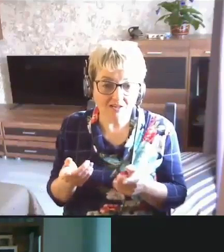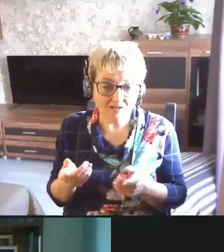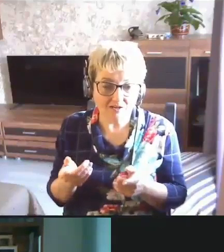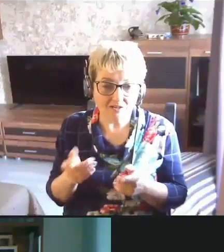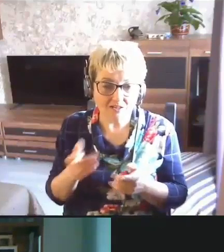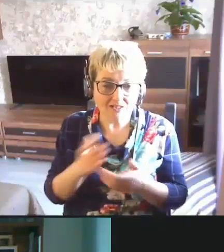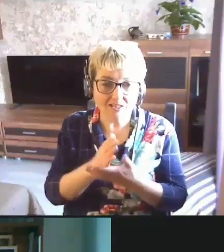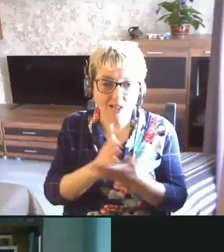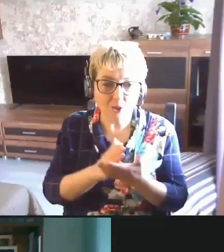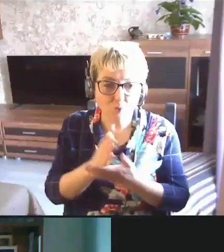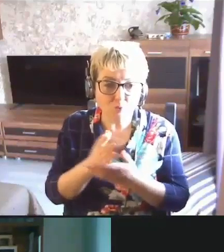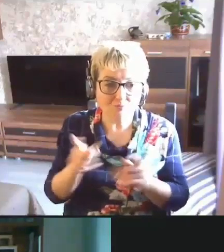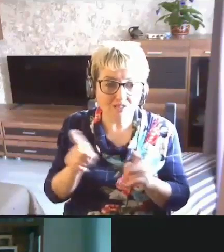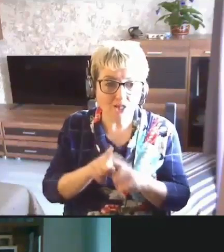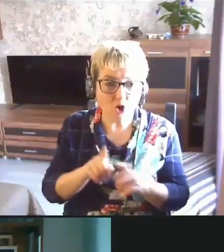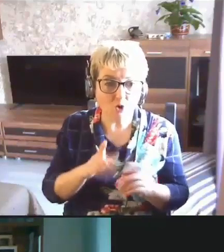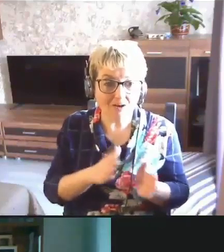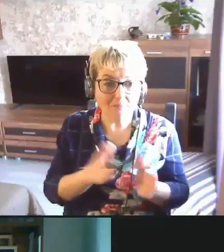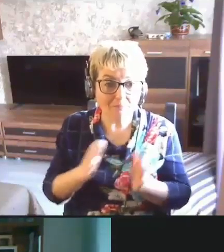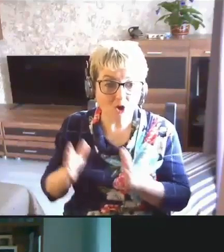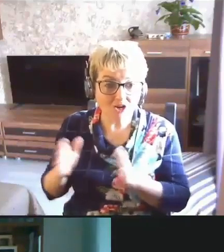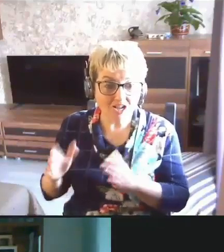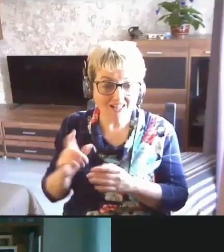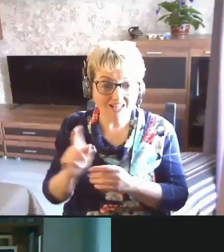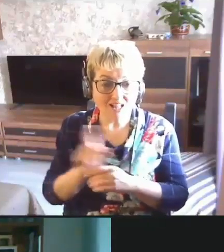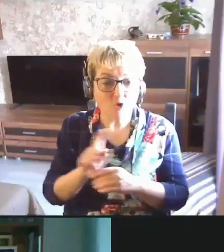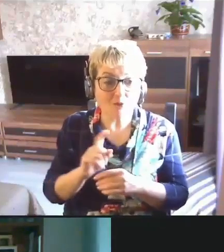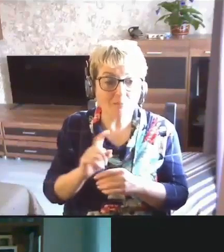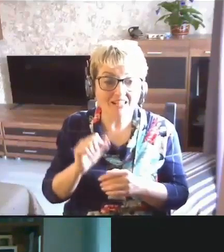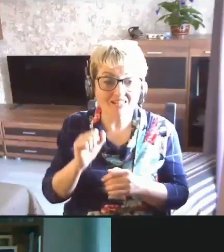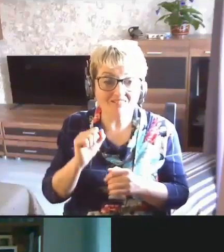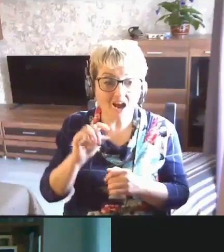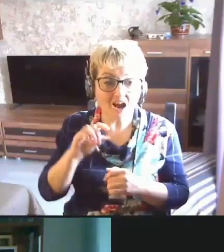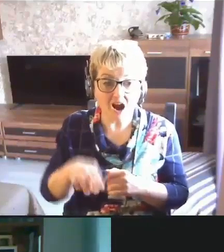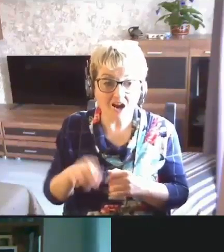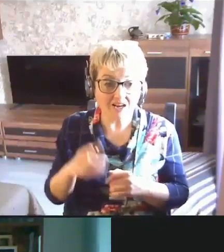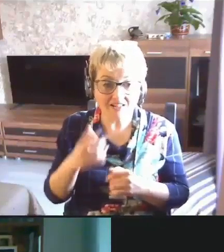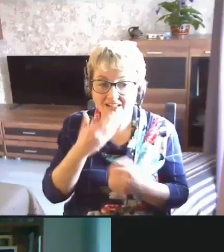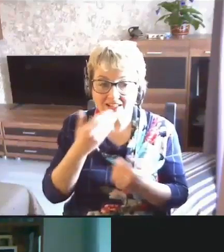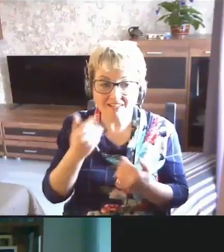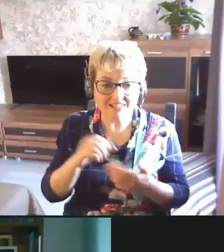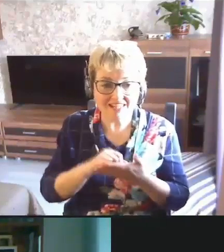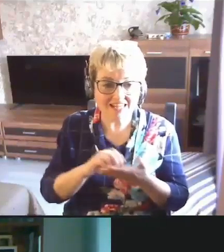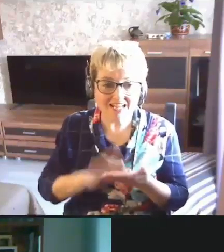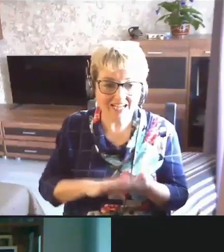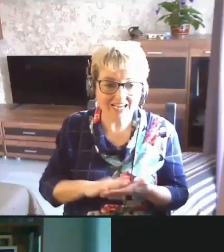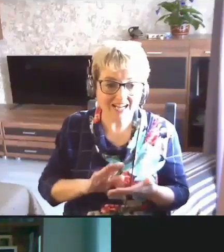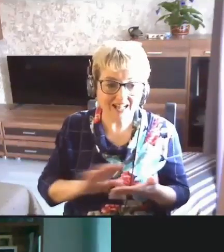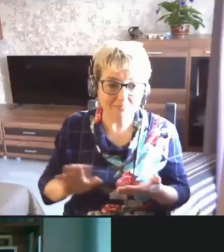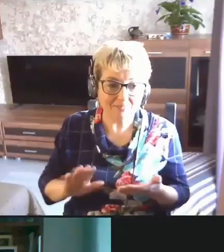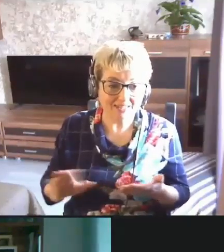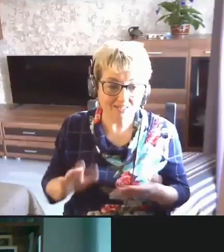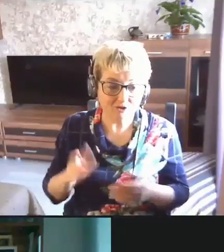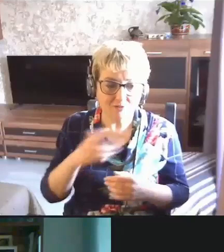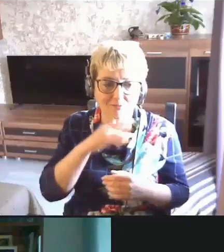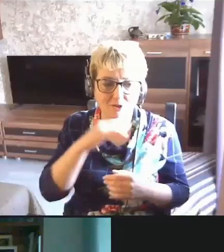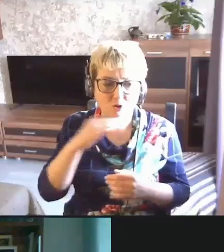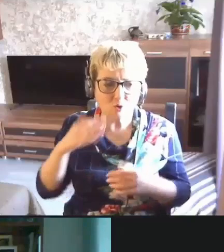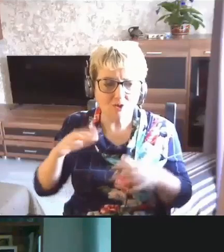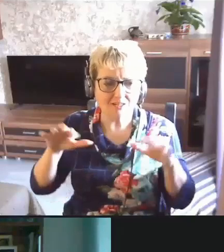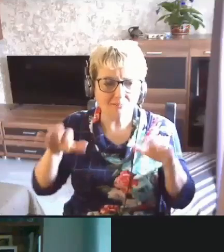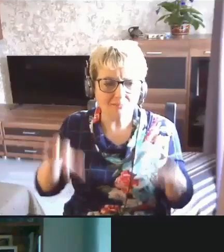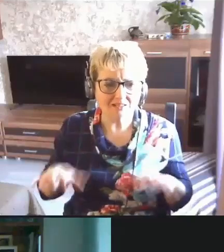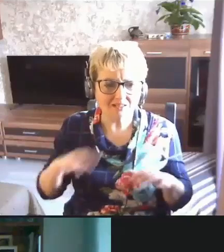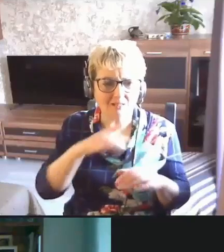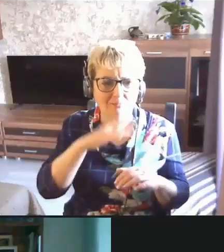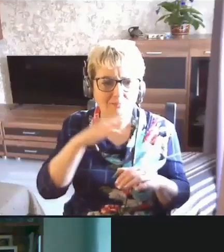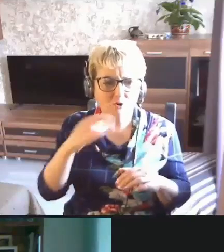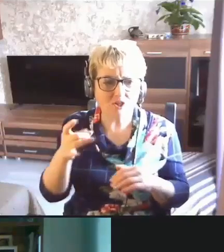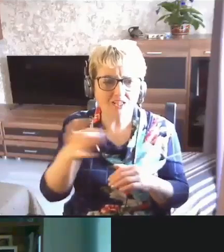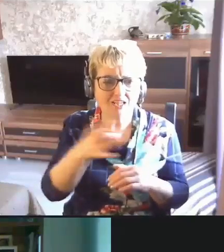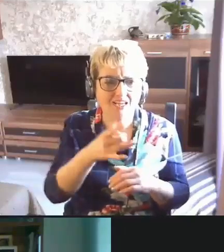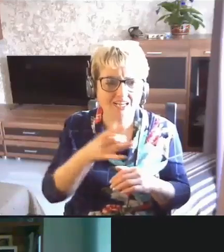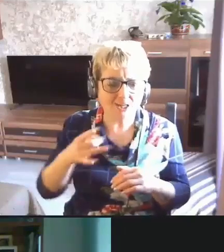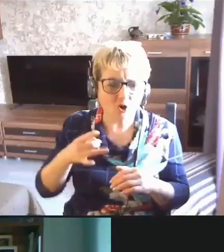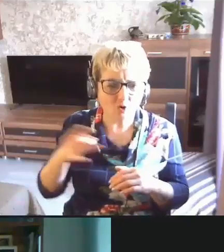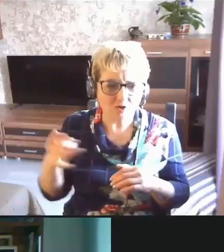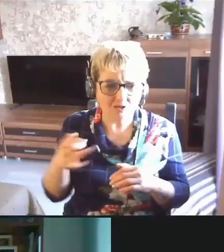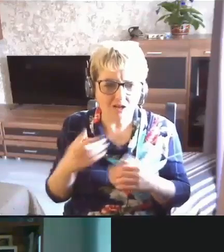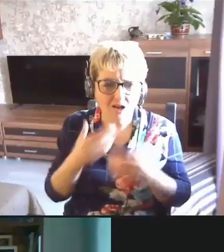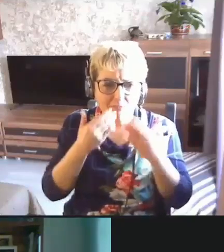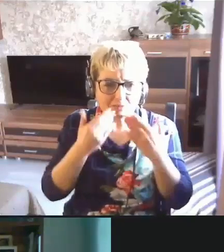службы, такого порядка нормативных актов не регламентированы, и многие председатели, многие регионы